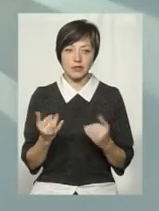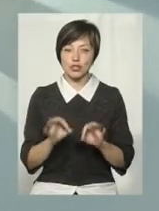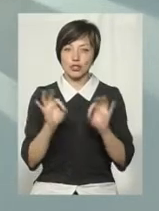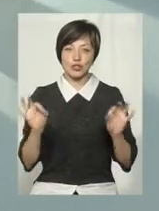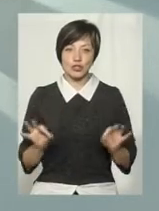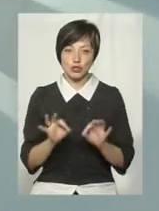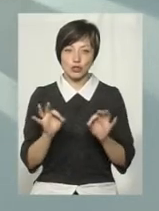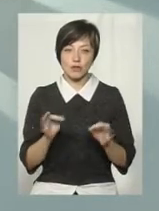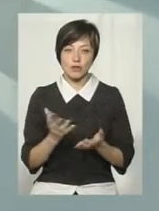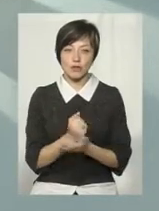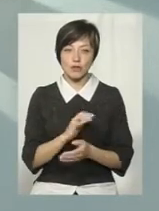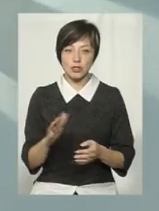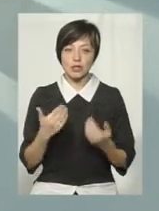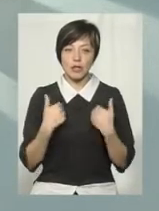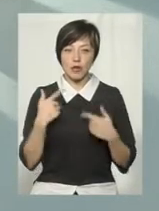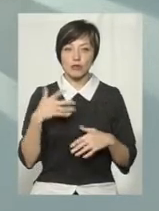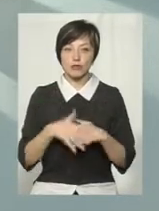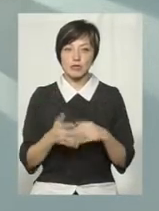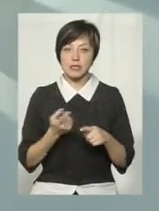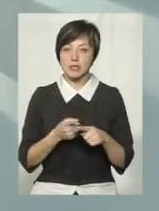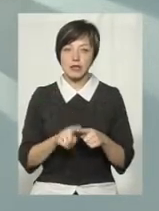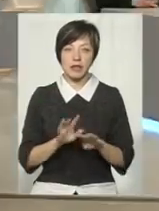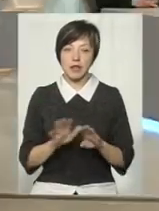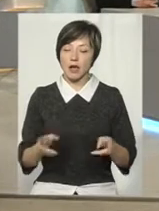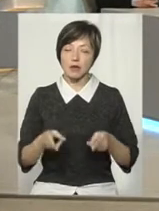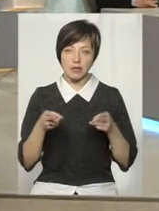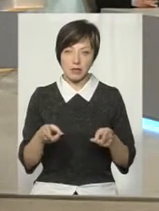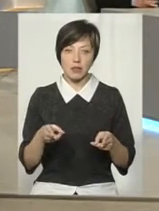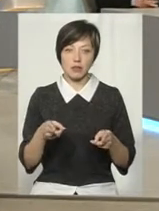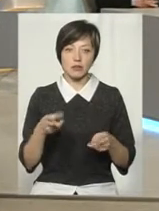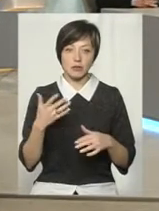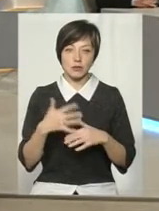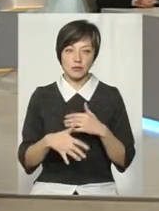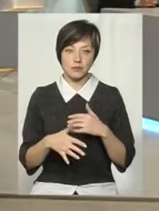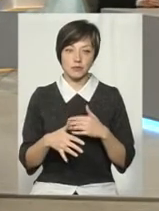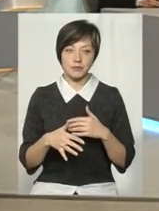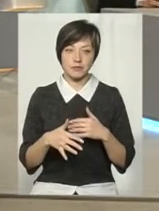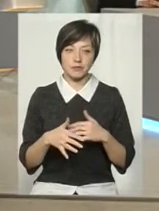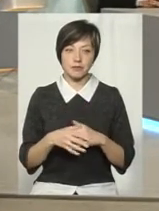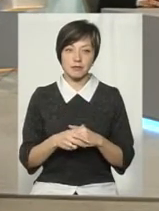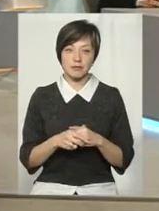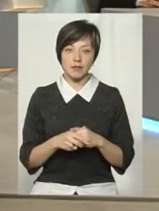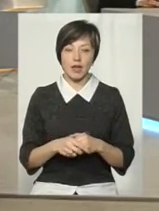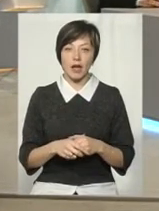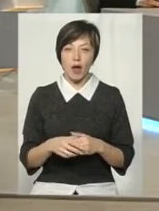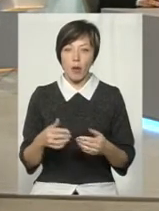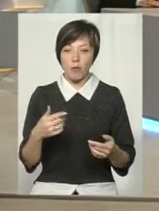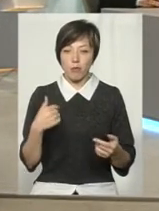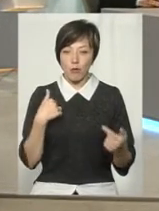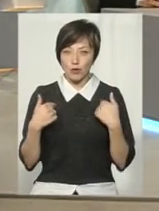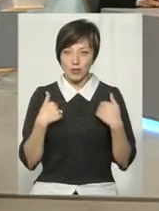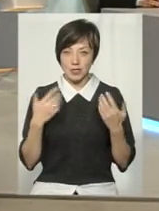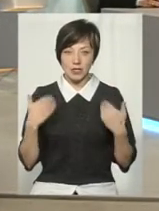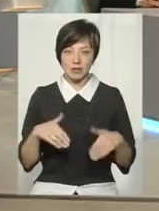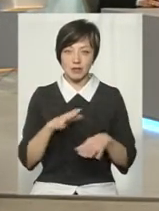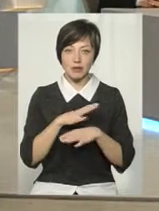нічого не вийшло. Я розуміла, що це не кримінал. Я розуміла, що... Ну, тілесного чогось такого не було,